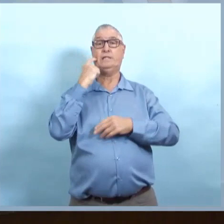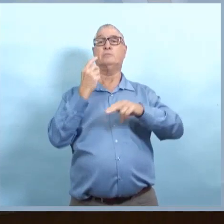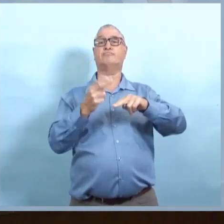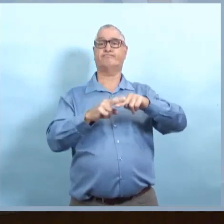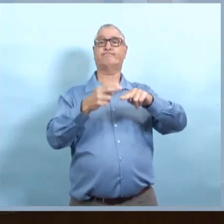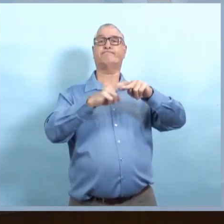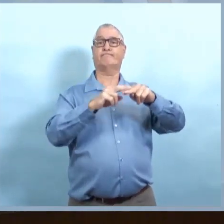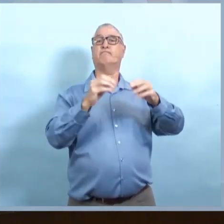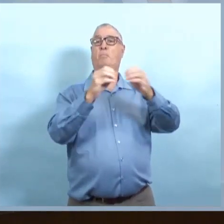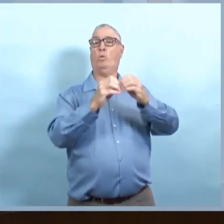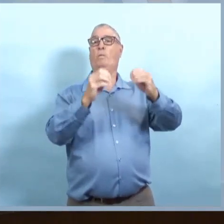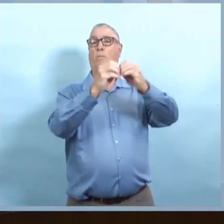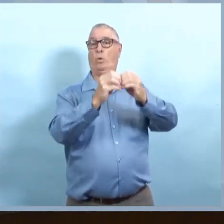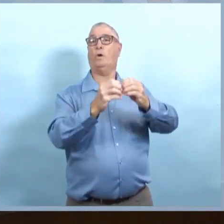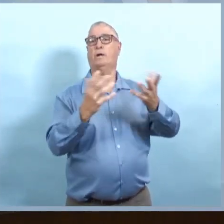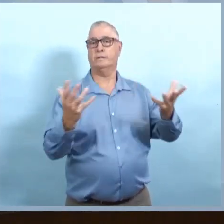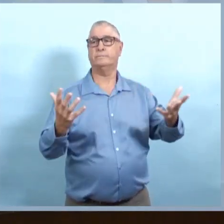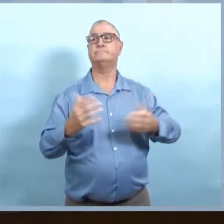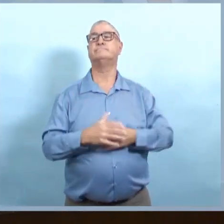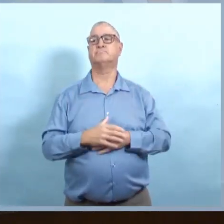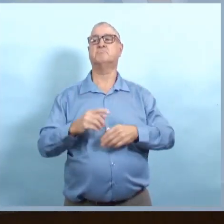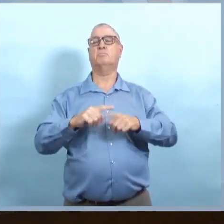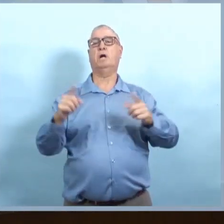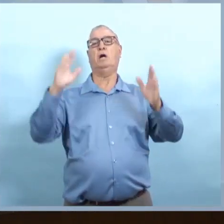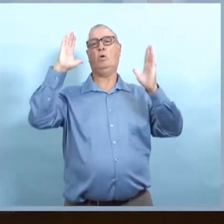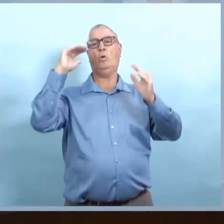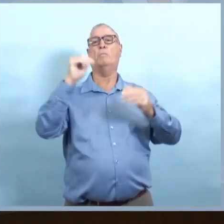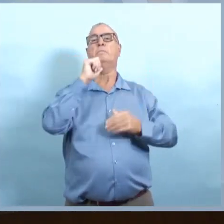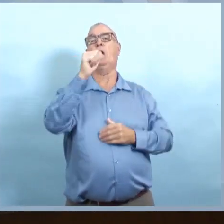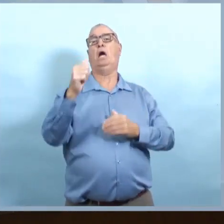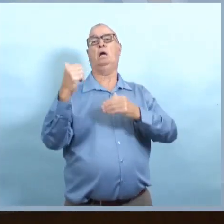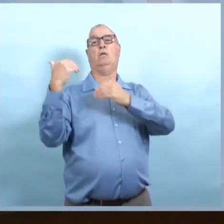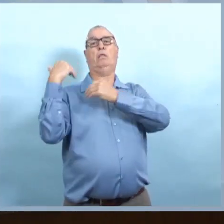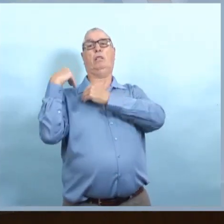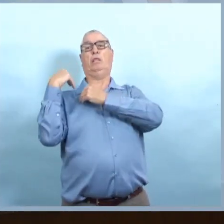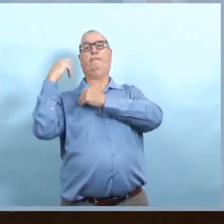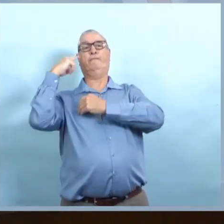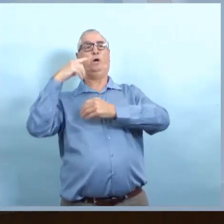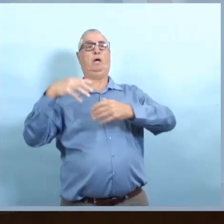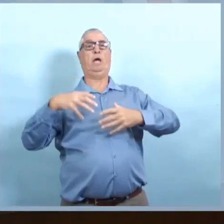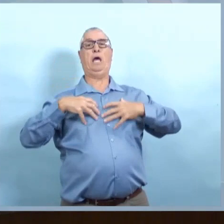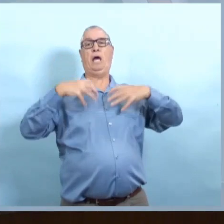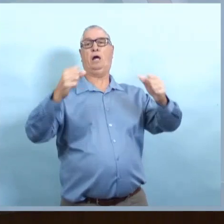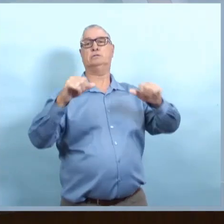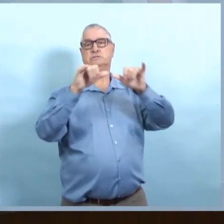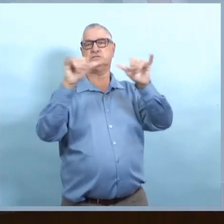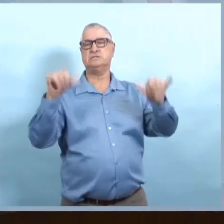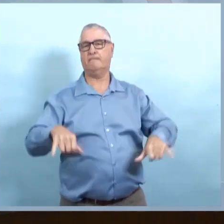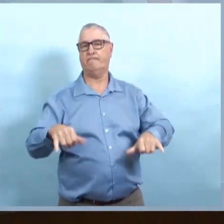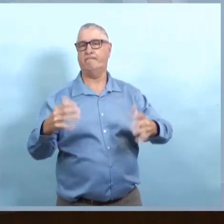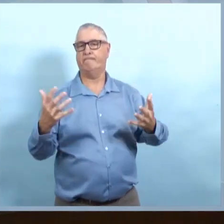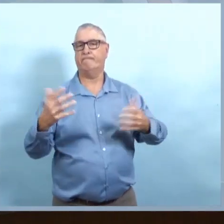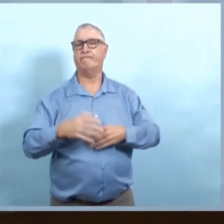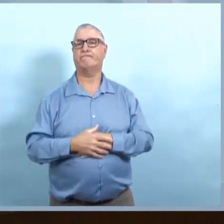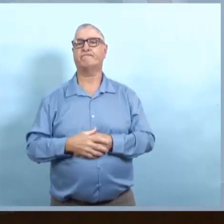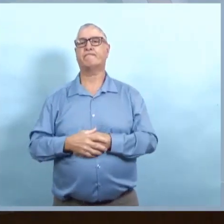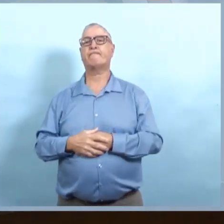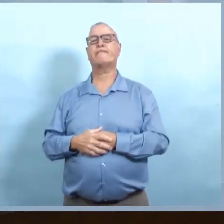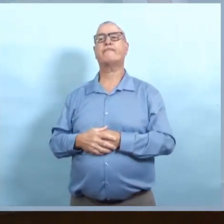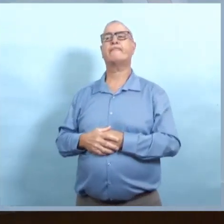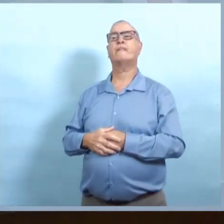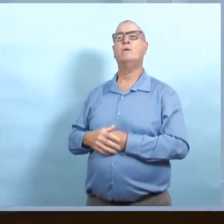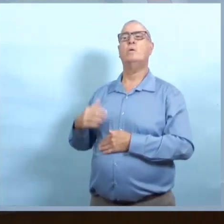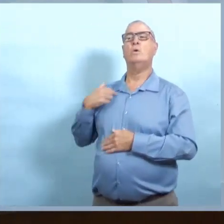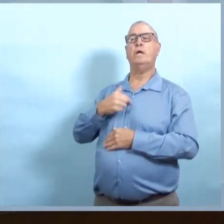simplement exploré les tendances et les genres de fourchettes. Donc, nous n'avions pas d'idée de combien de personnes